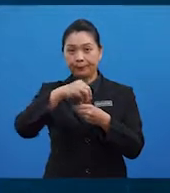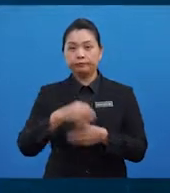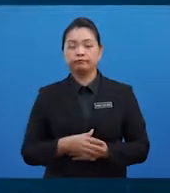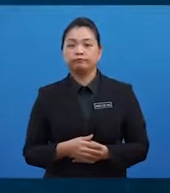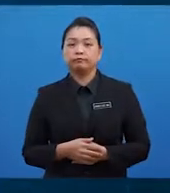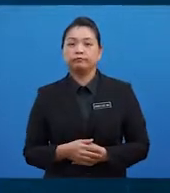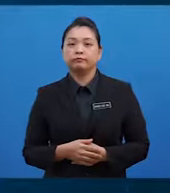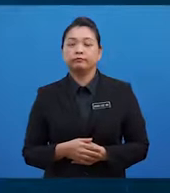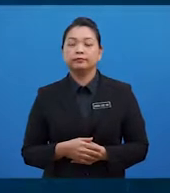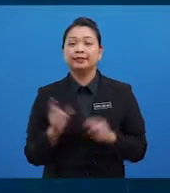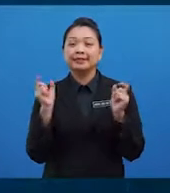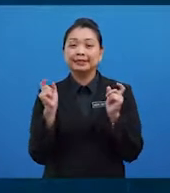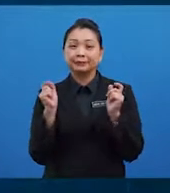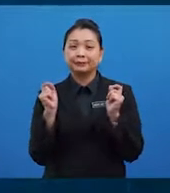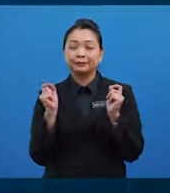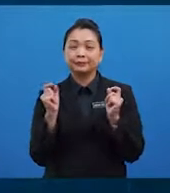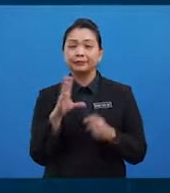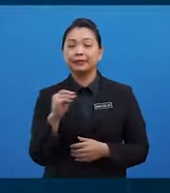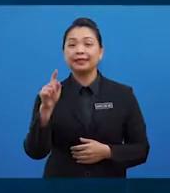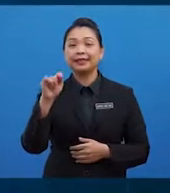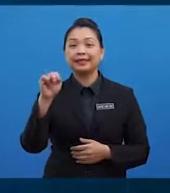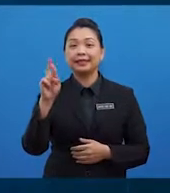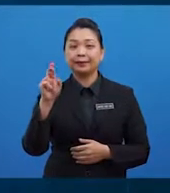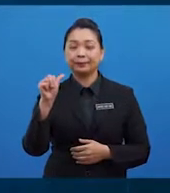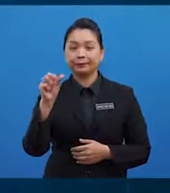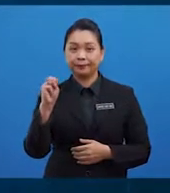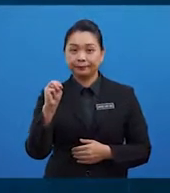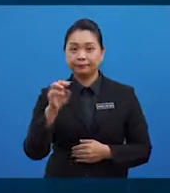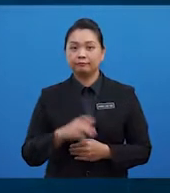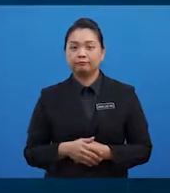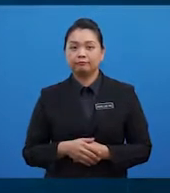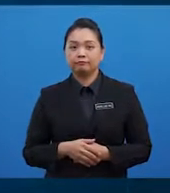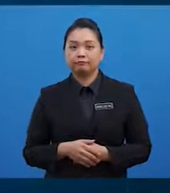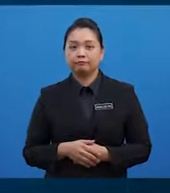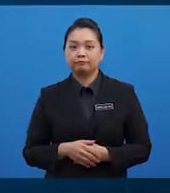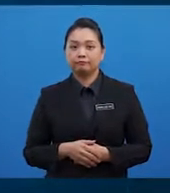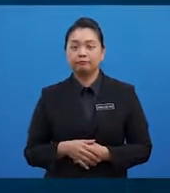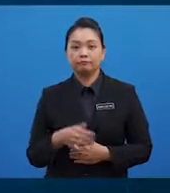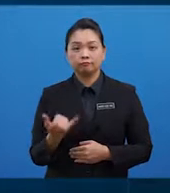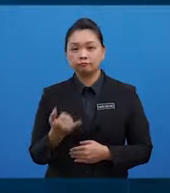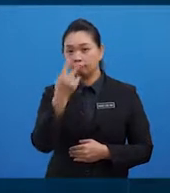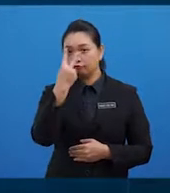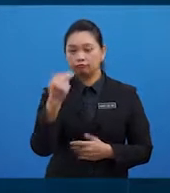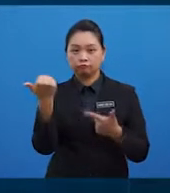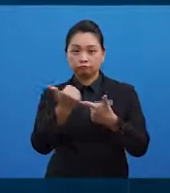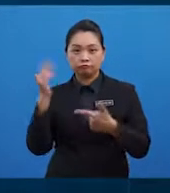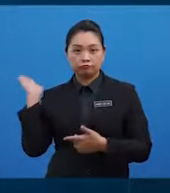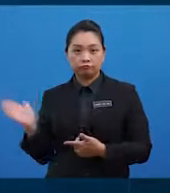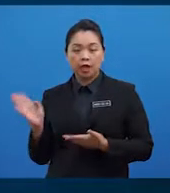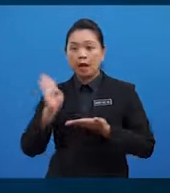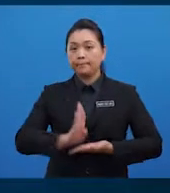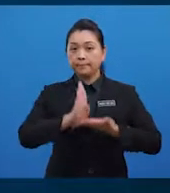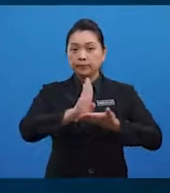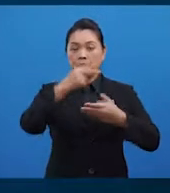kelapa, ketam dan tiram. Seterusnya, kuprem membantu